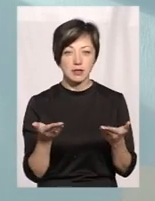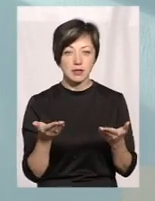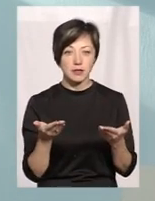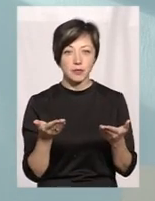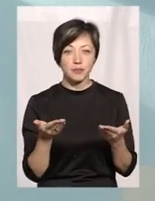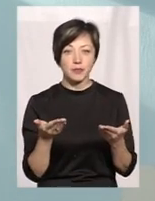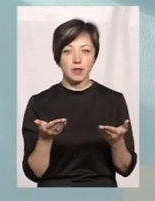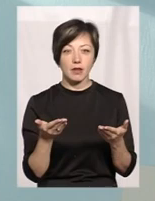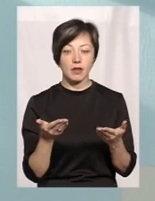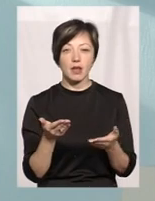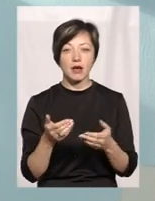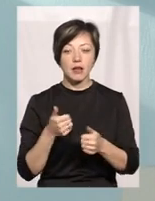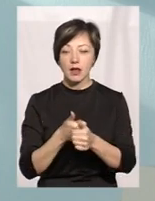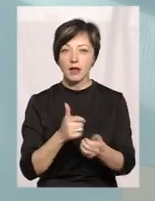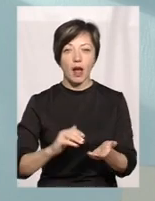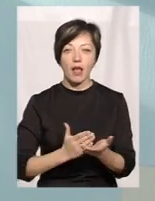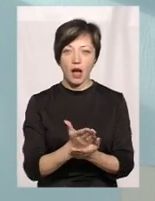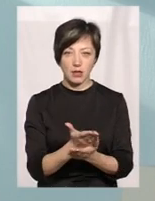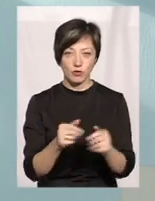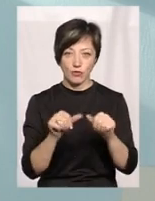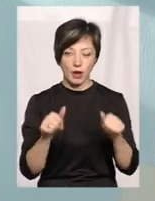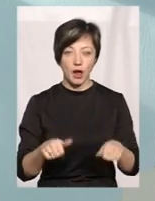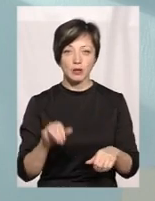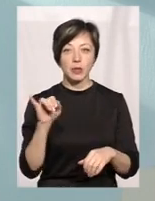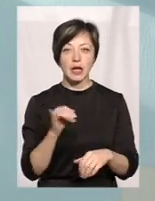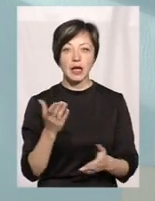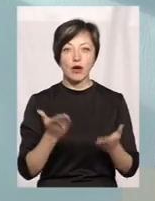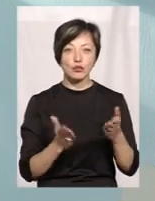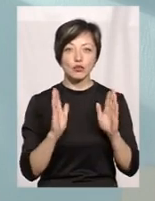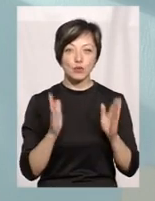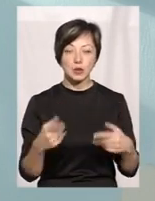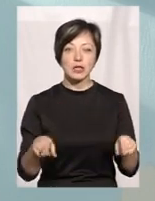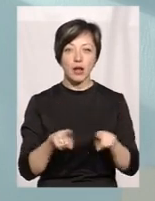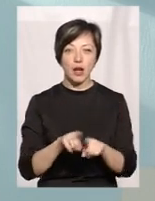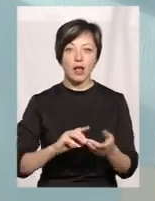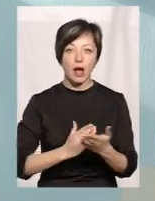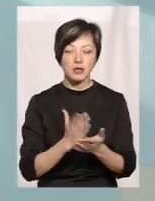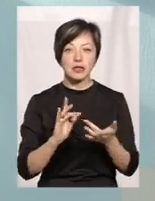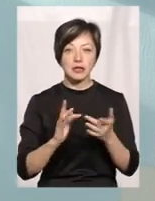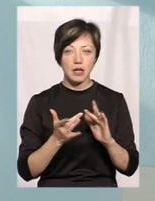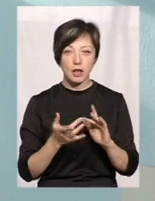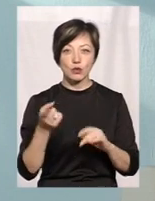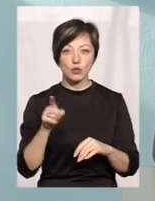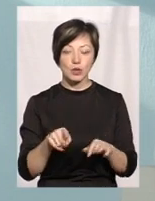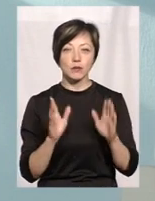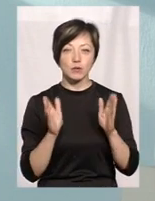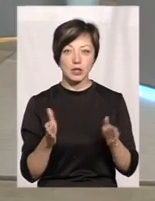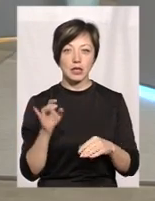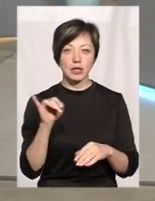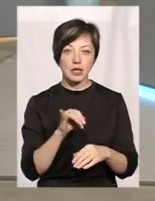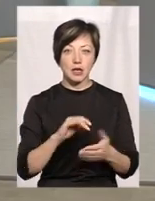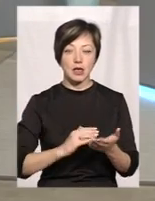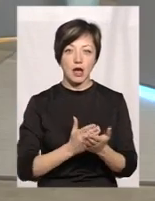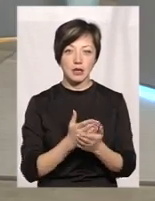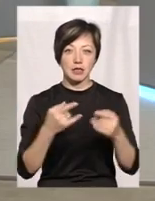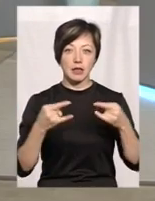йшли за найякіснішим варіантом. І якщо буде такий якісний інтернет, то тоді буде і якість